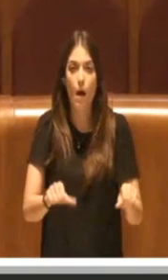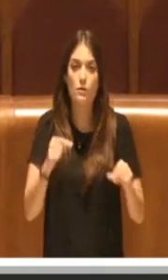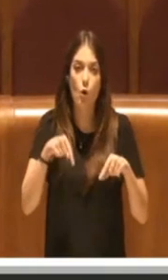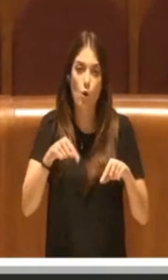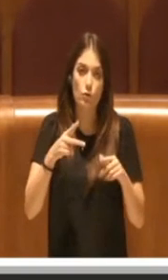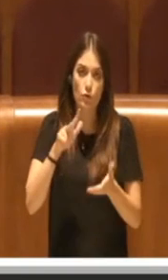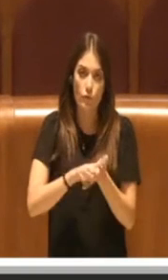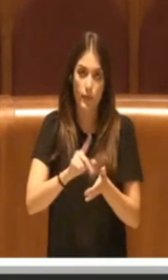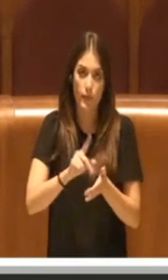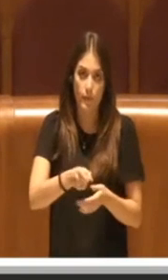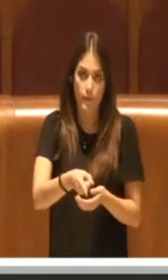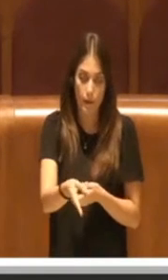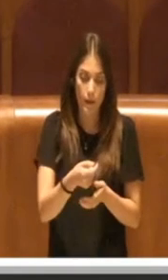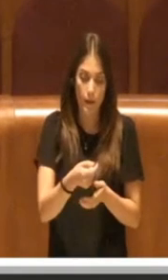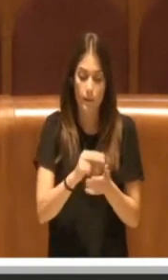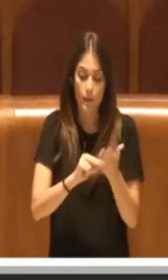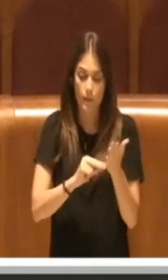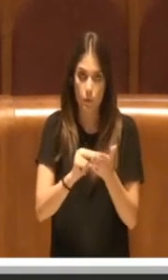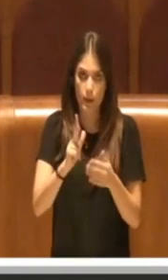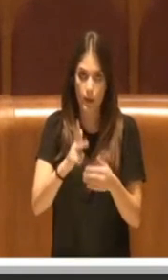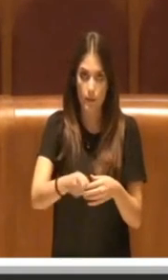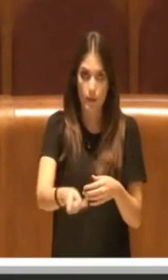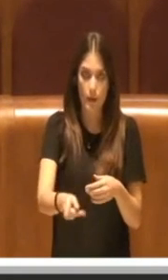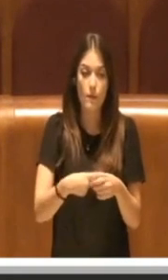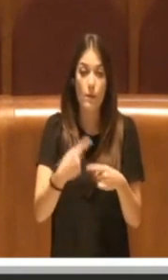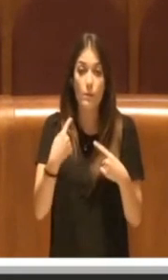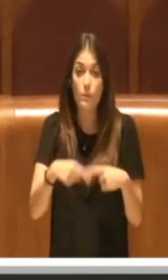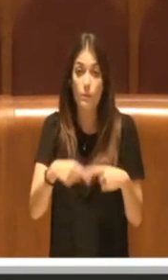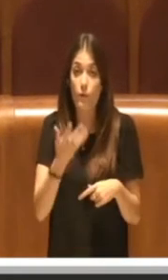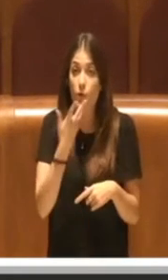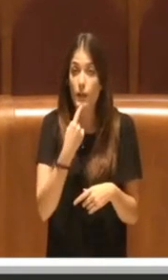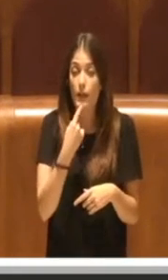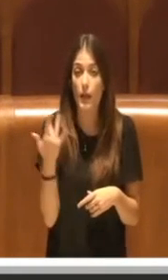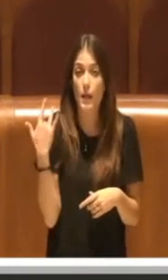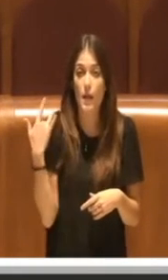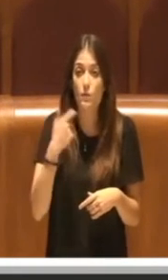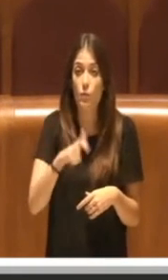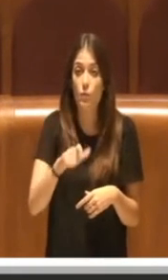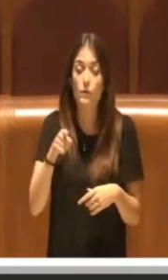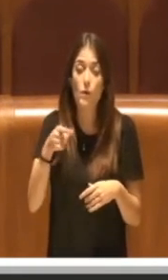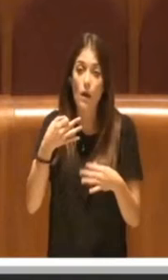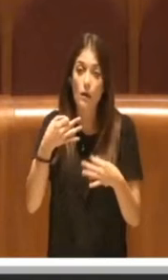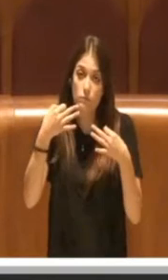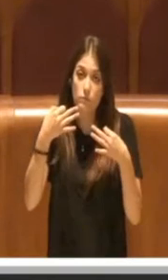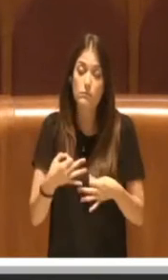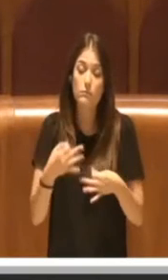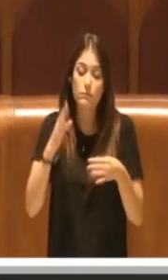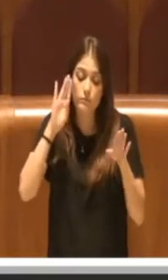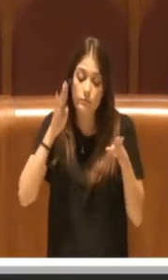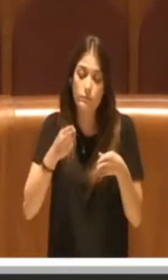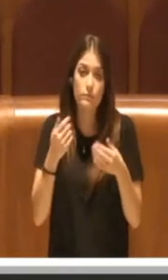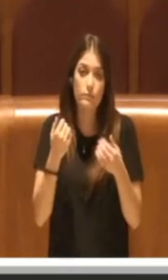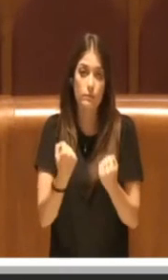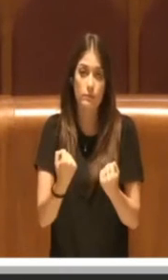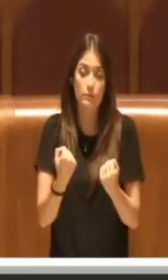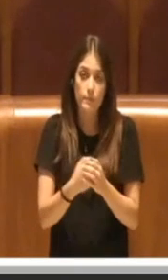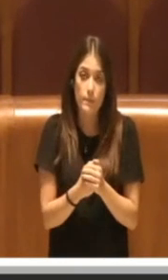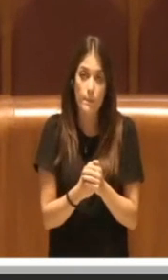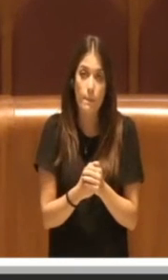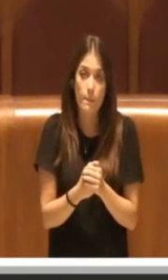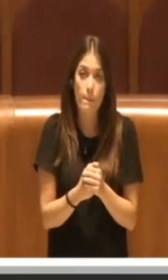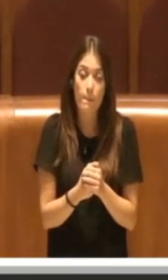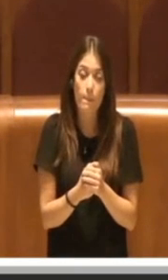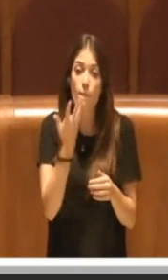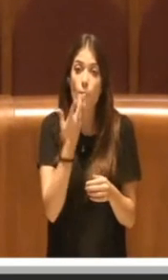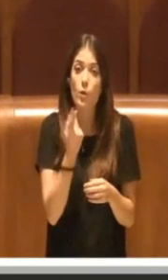lavoro con enorme dedizione e con profonda convinzione. Voglio altresì ringraziare enormemente